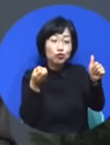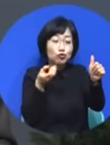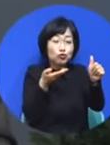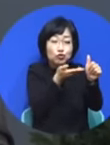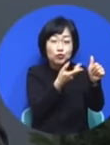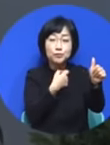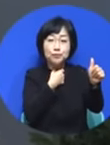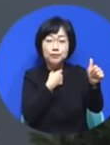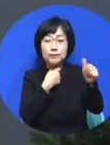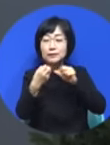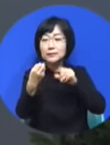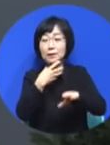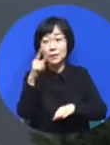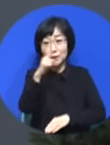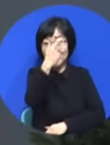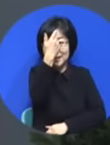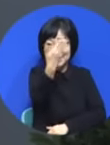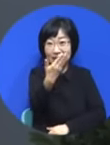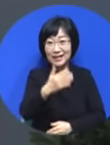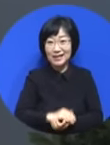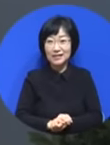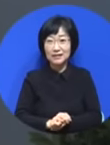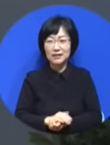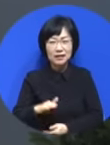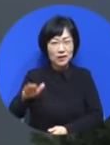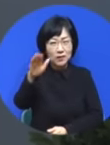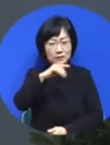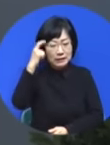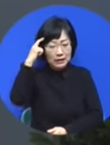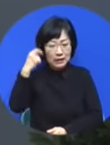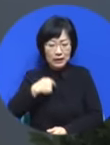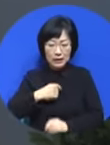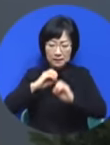나는 왜 이렇게 응답이 없고 어려움을 당하느냐